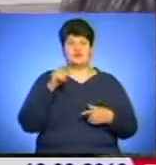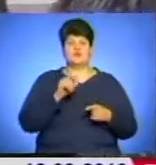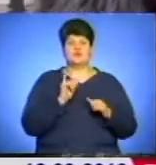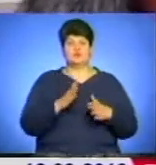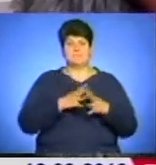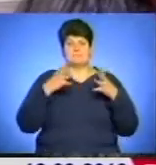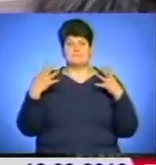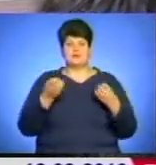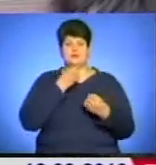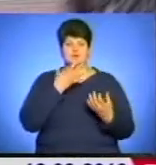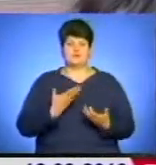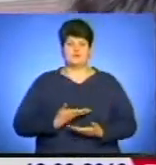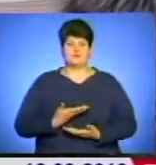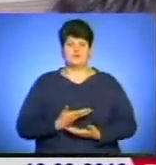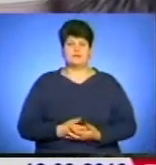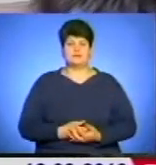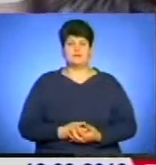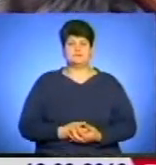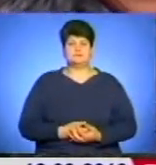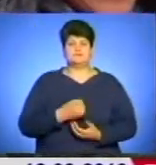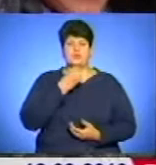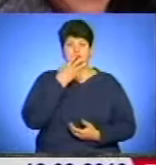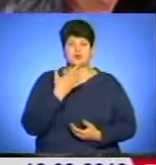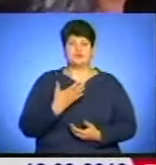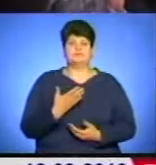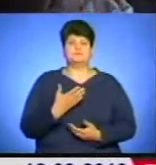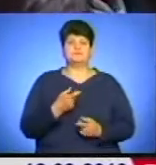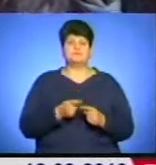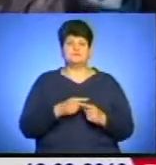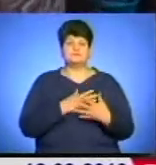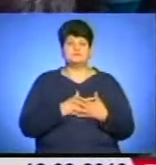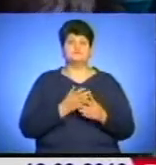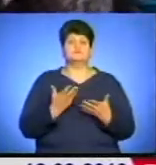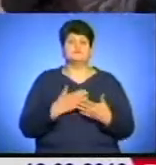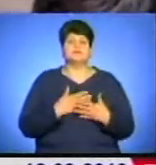більше позитиву в житті. Добре, тобто ваш рецепт – це кохання, любов?